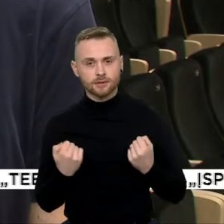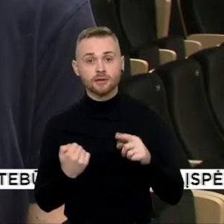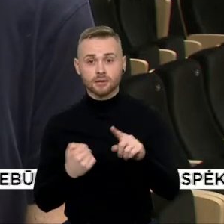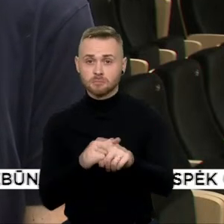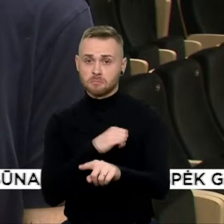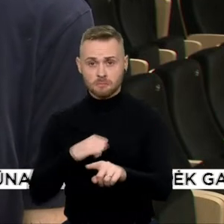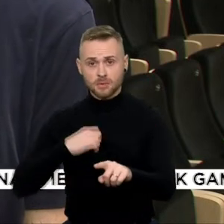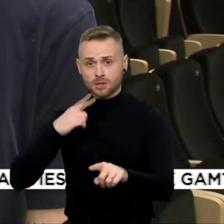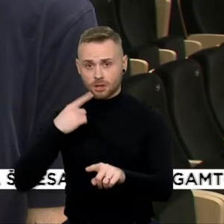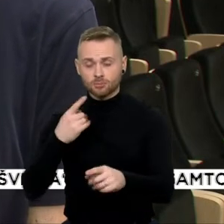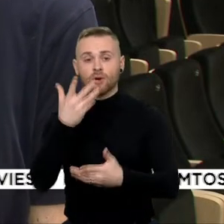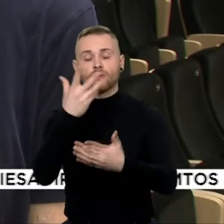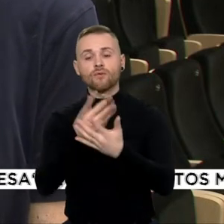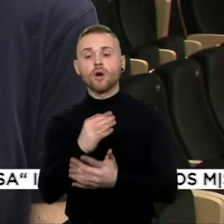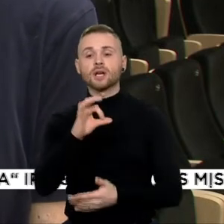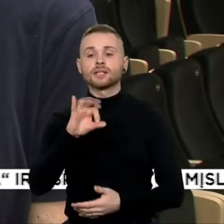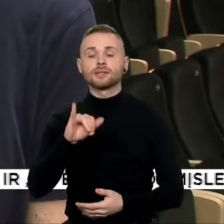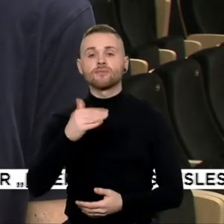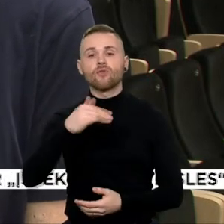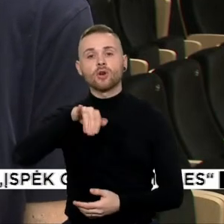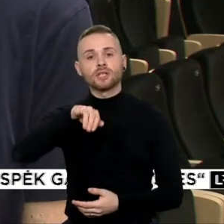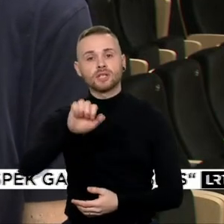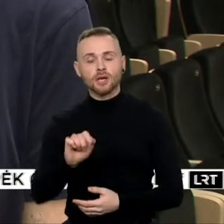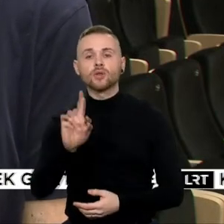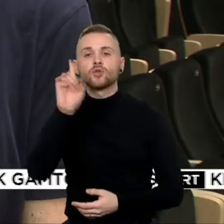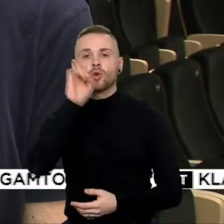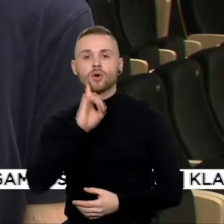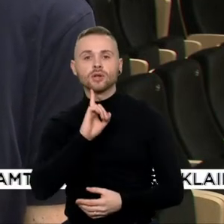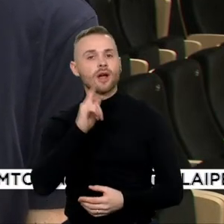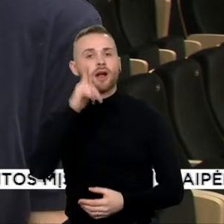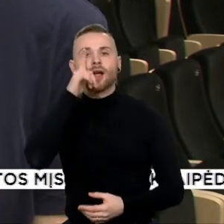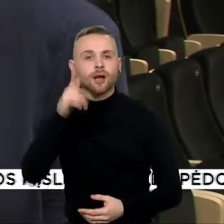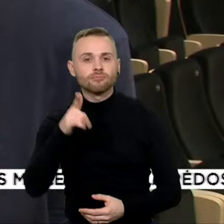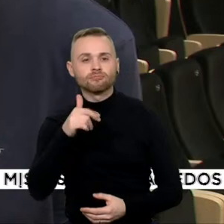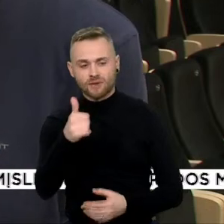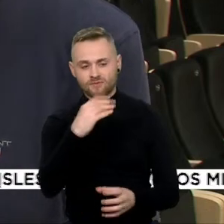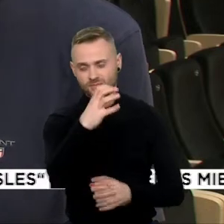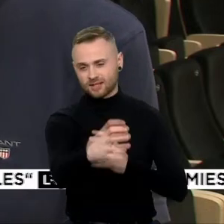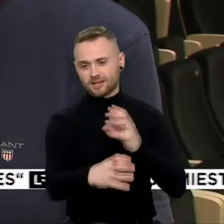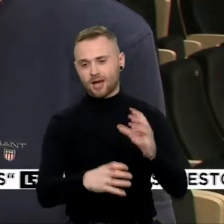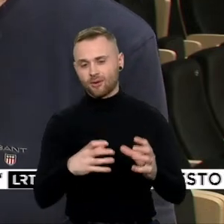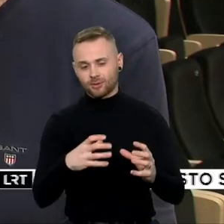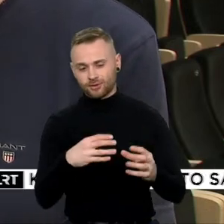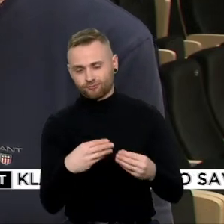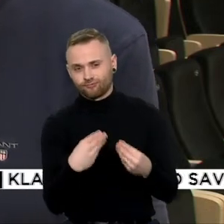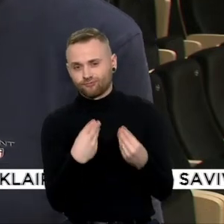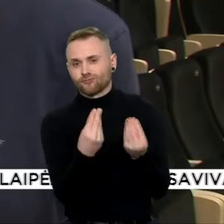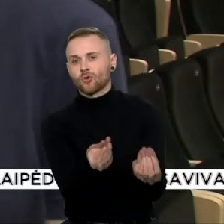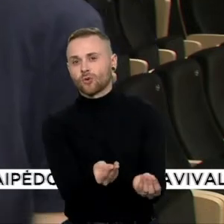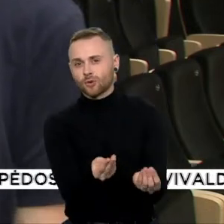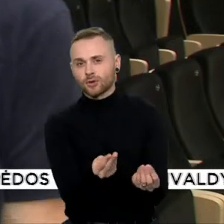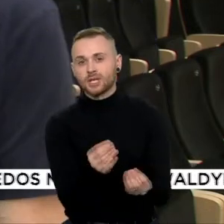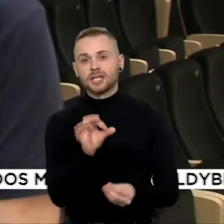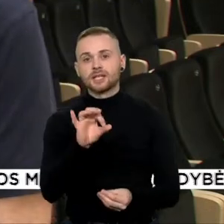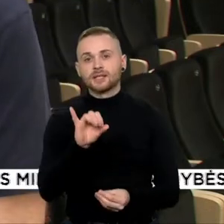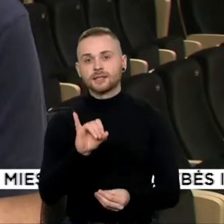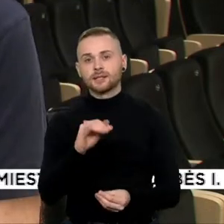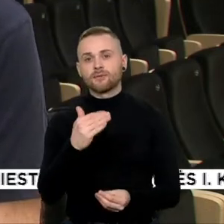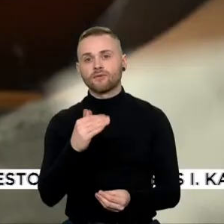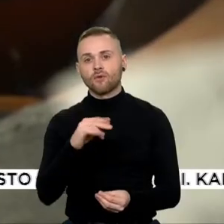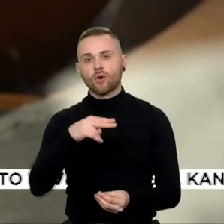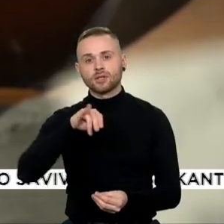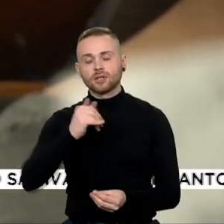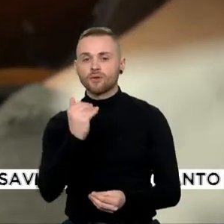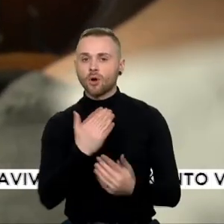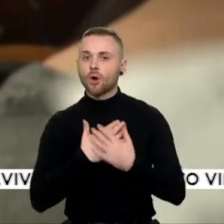kad jis savo simfoniją jis nori sukurti pasaulį. Ta prasme, kad kiekviena jo simfonija tai ne taip, kad romanas,